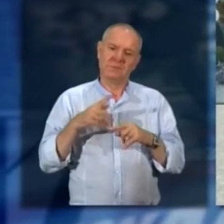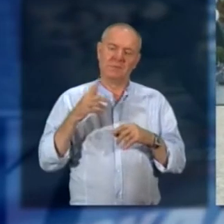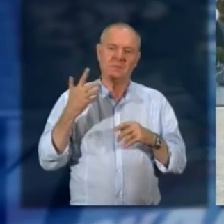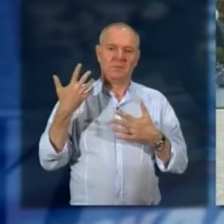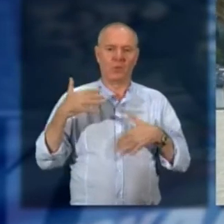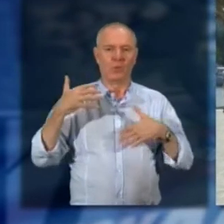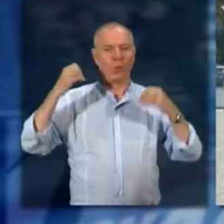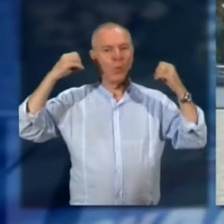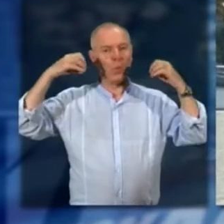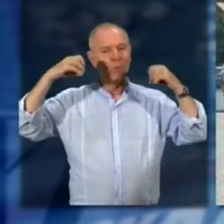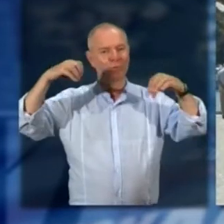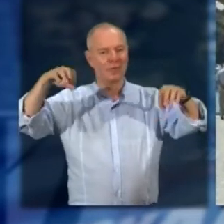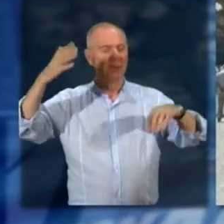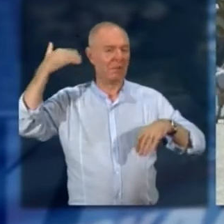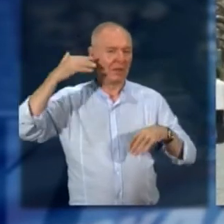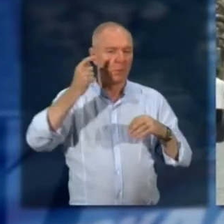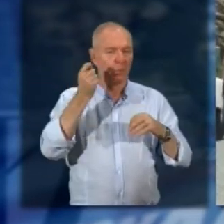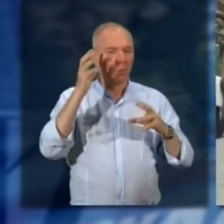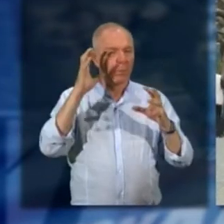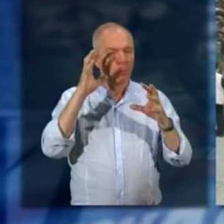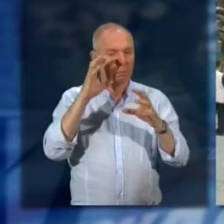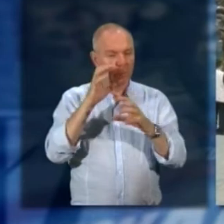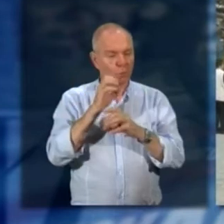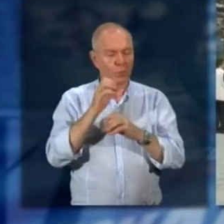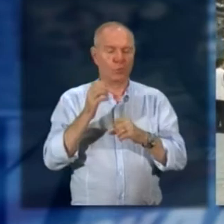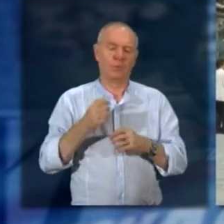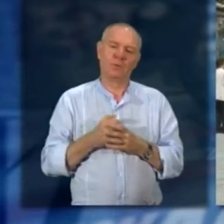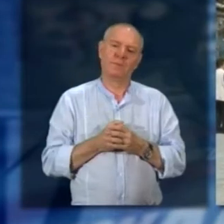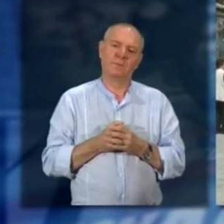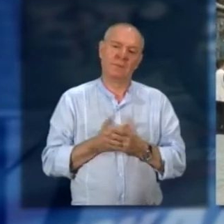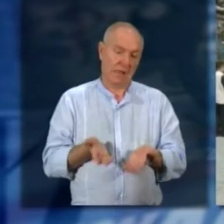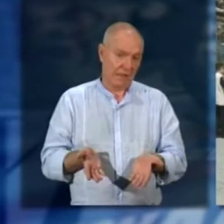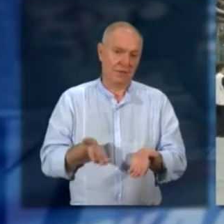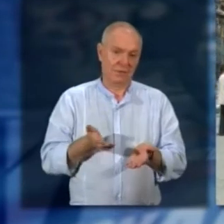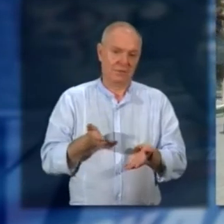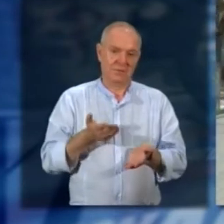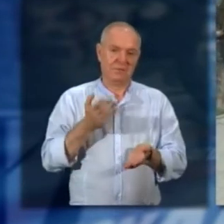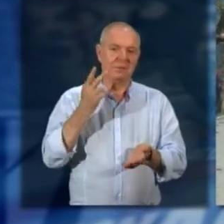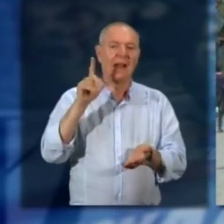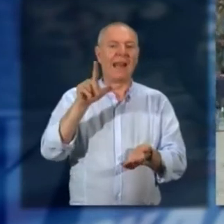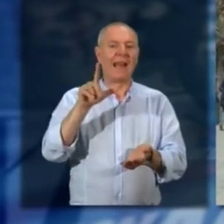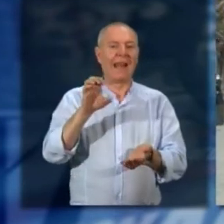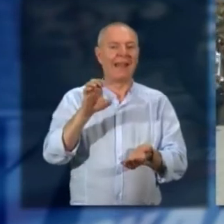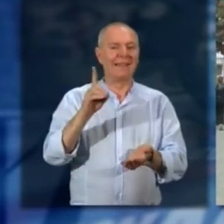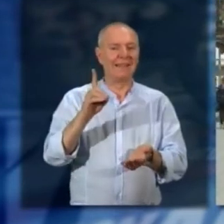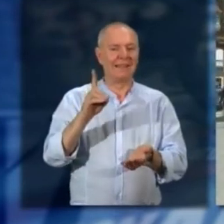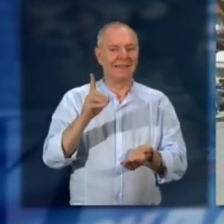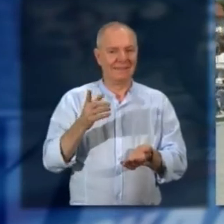illuminato perché prima l'illuminazione era molto scarsa invece adesso è tutta led tutta nuova